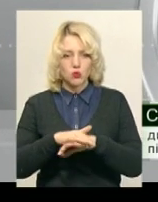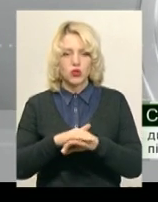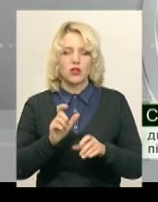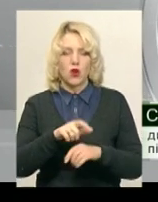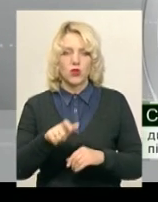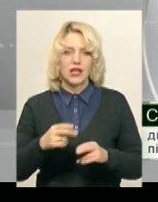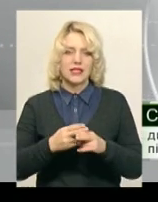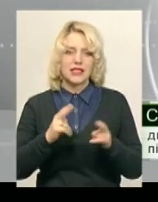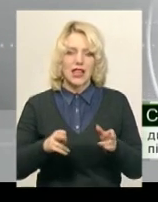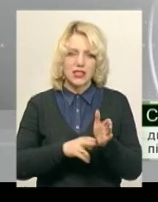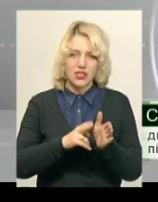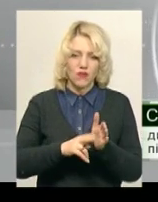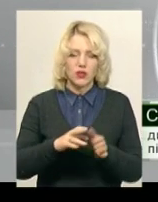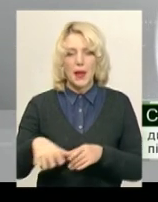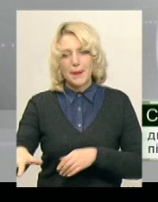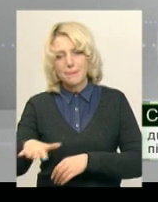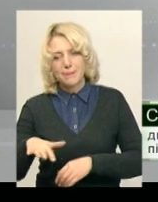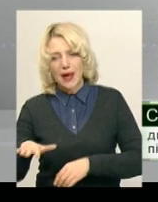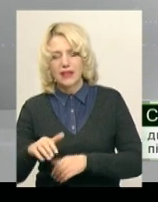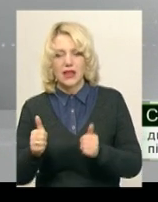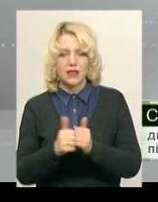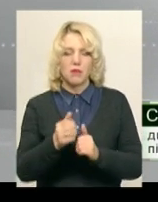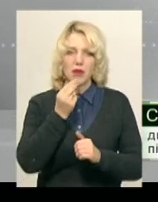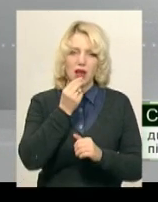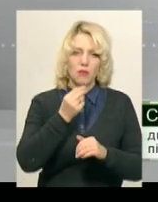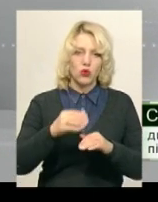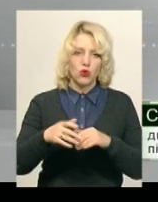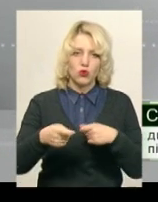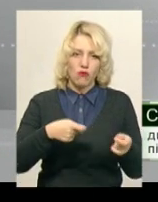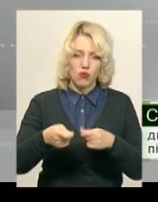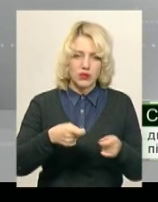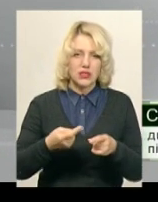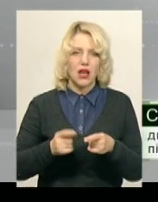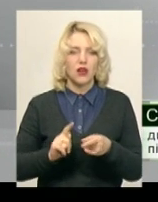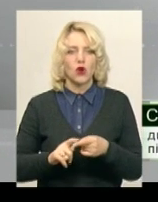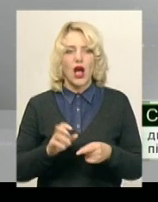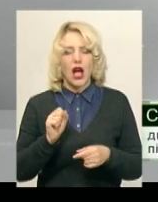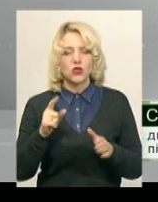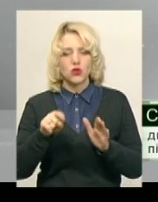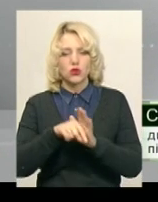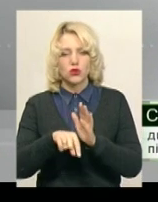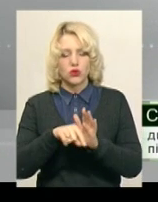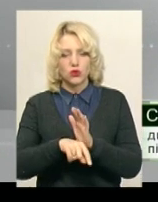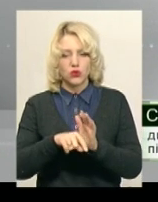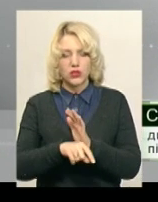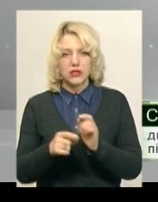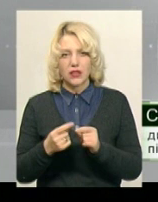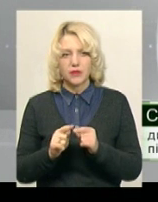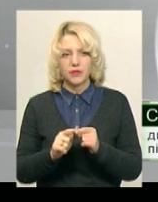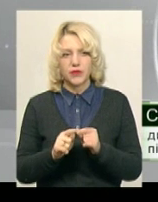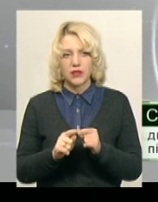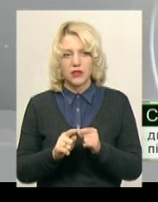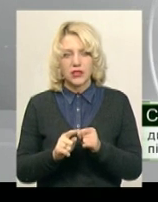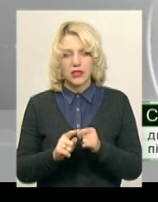Наш Майдан, біля Шовченка, біля Овчевого ринку. Що стосується аналітики, то ми перекрили